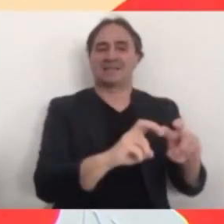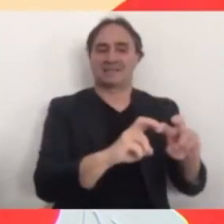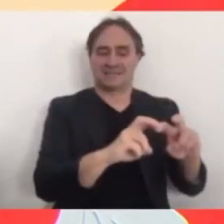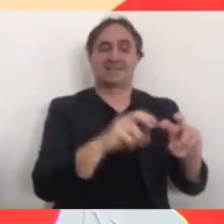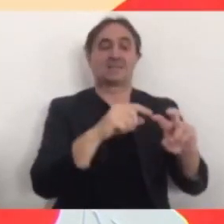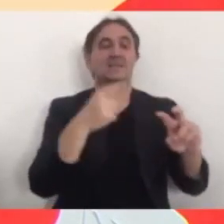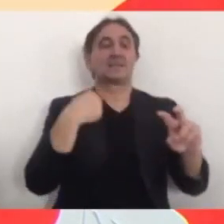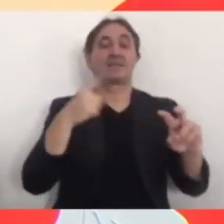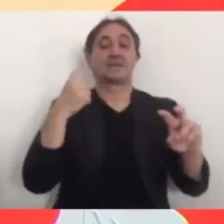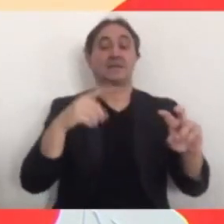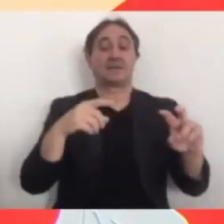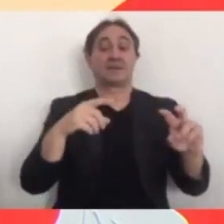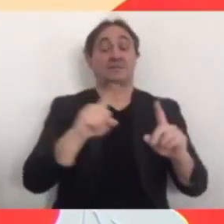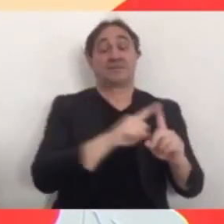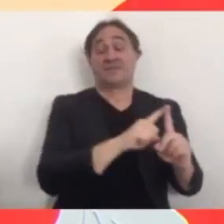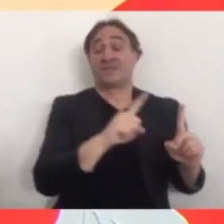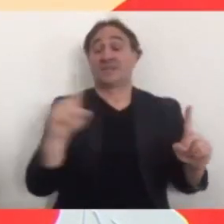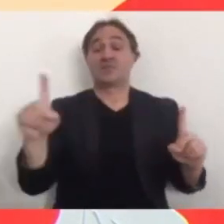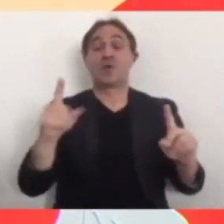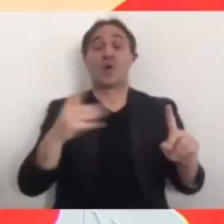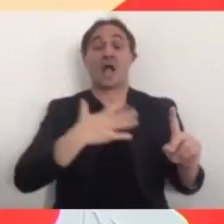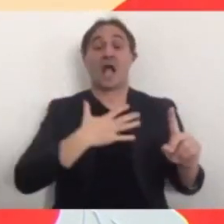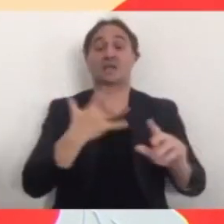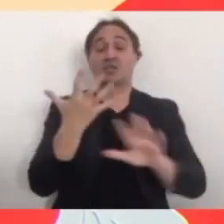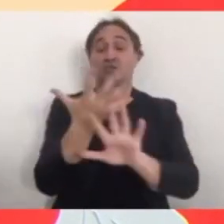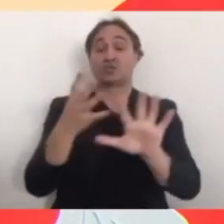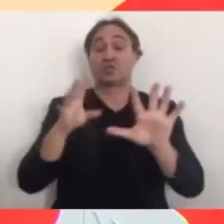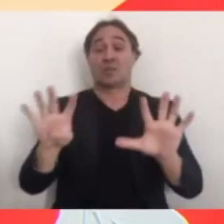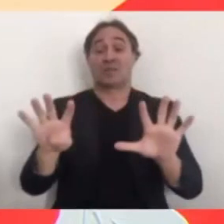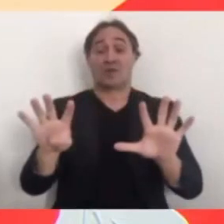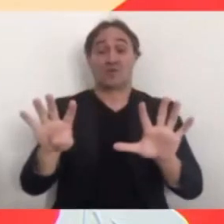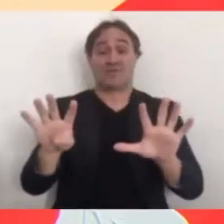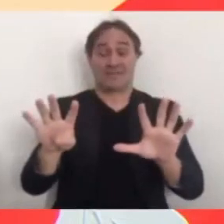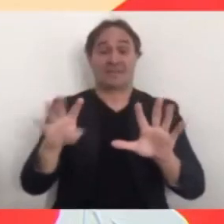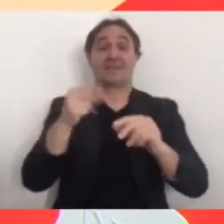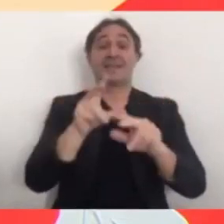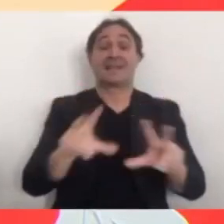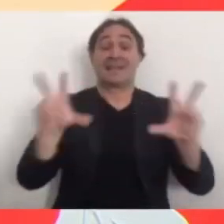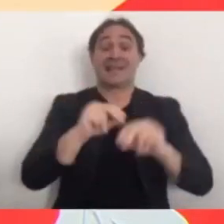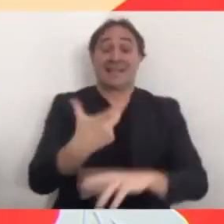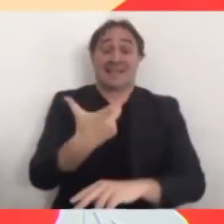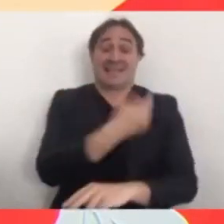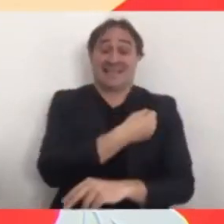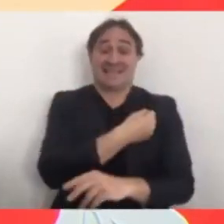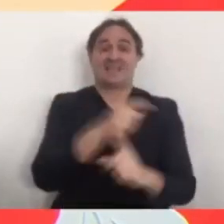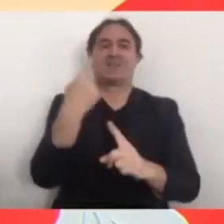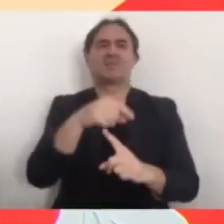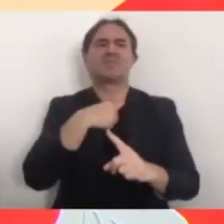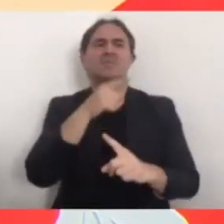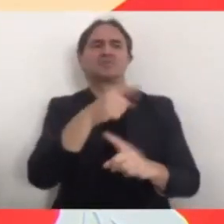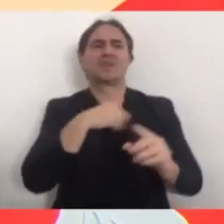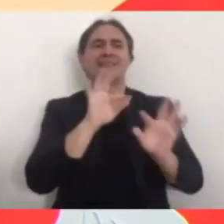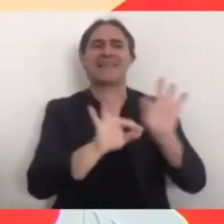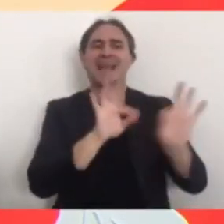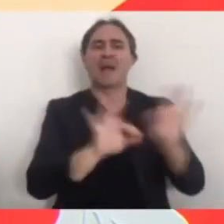di età nessuno dei vaccinati è stato ricoverato nelle terapie intensive. Nella fascia